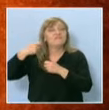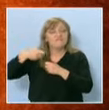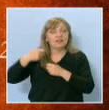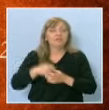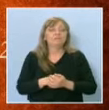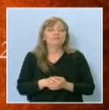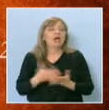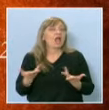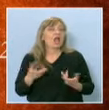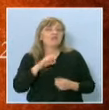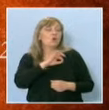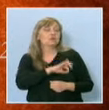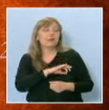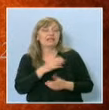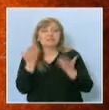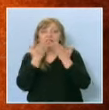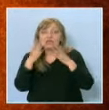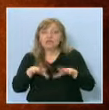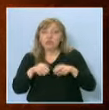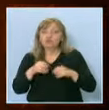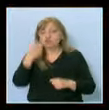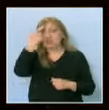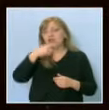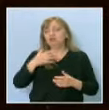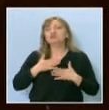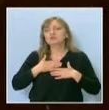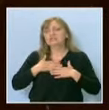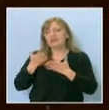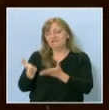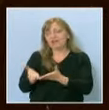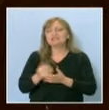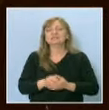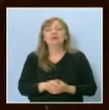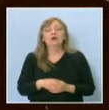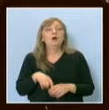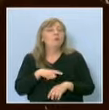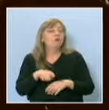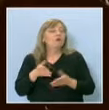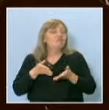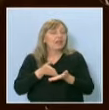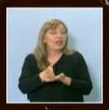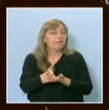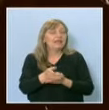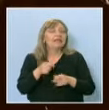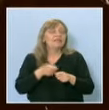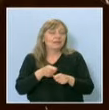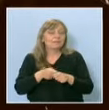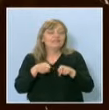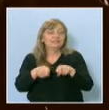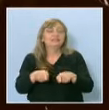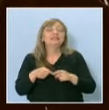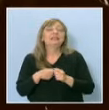Какво успяхте да научите лично за вас по време на правата на